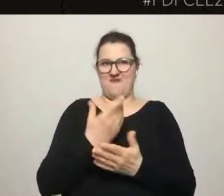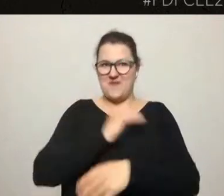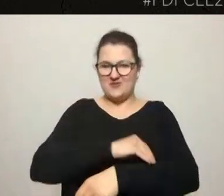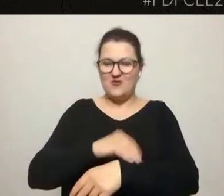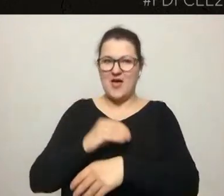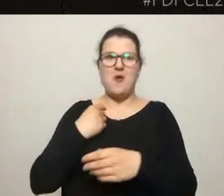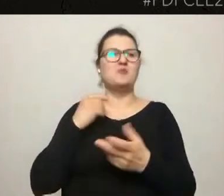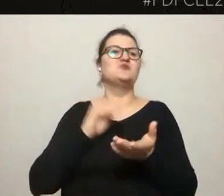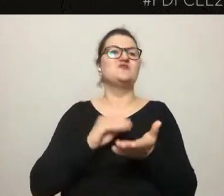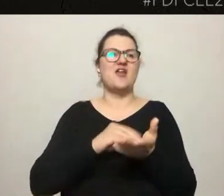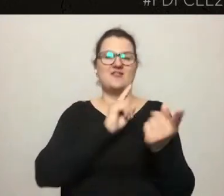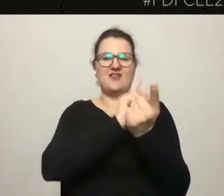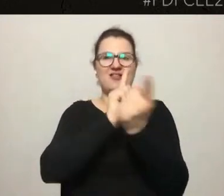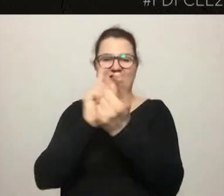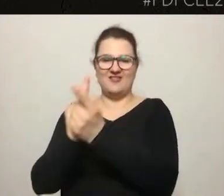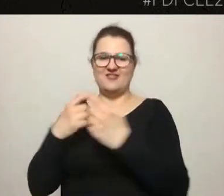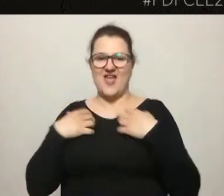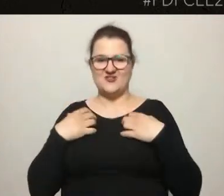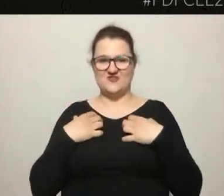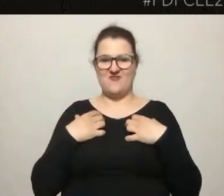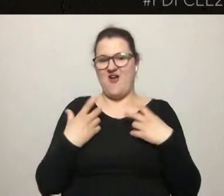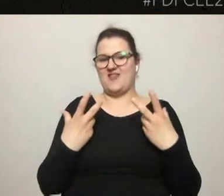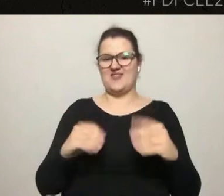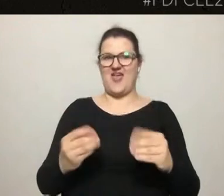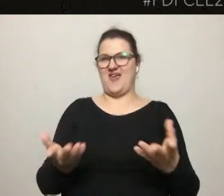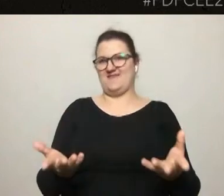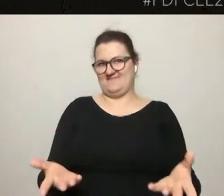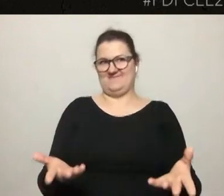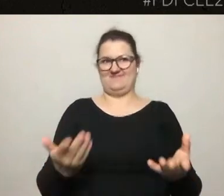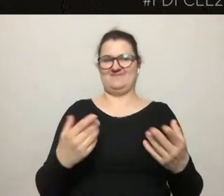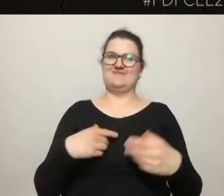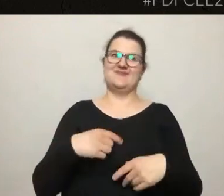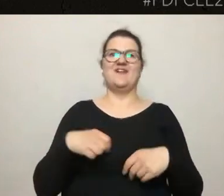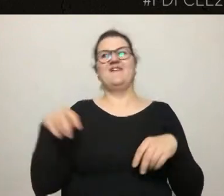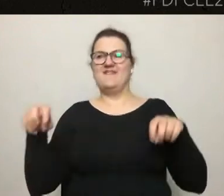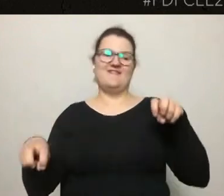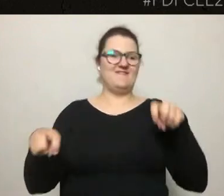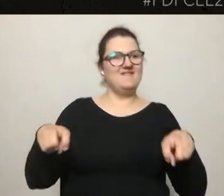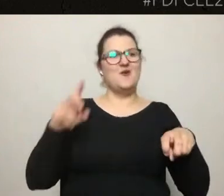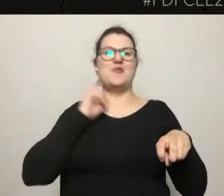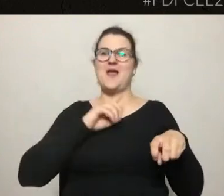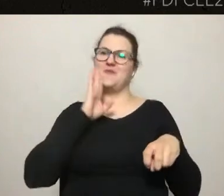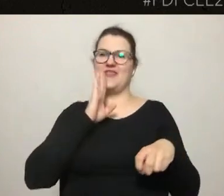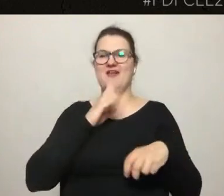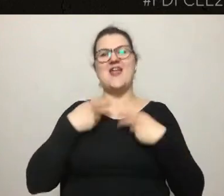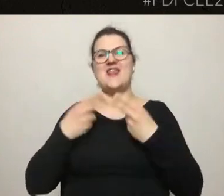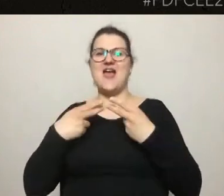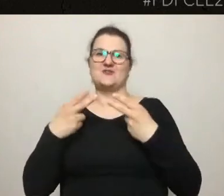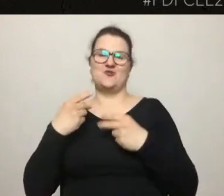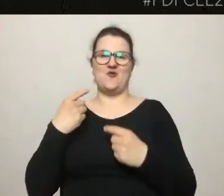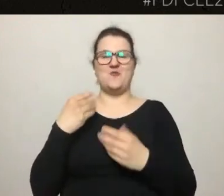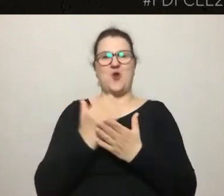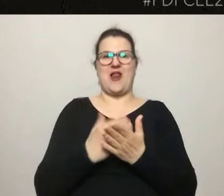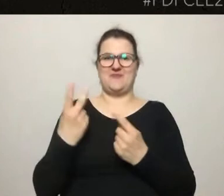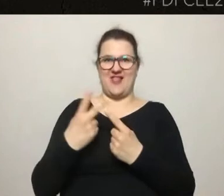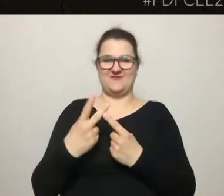udawania redaktorów z programu telewizyjnego i pokazywania obrazków. Na szczęście to,